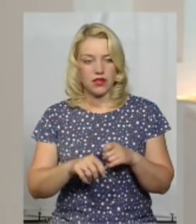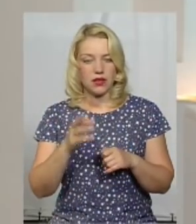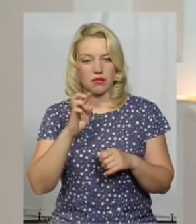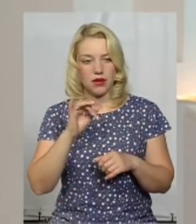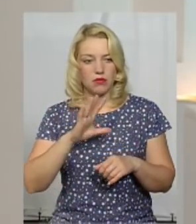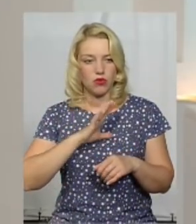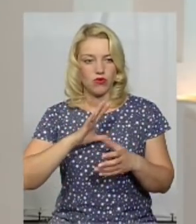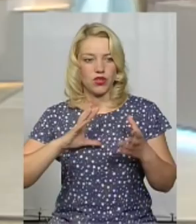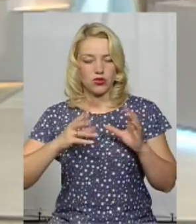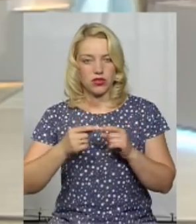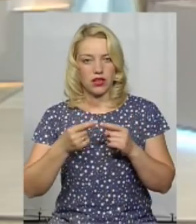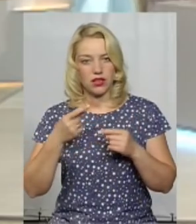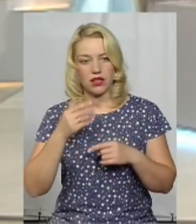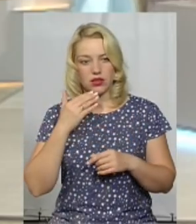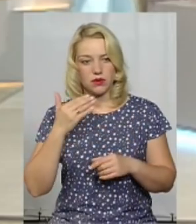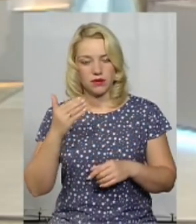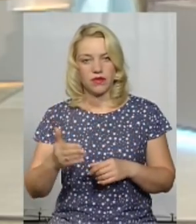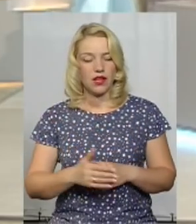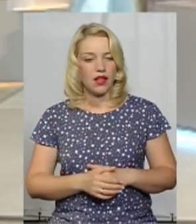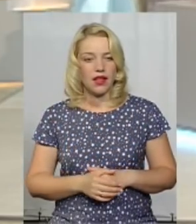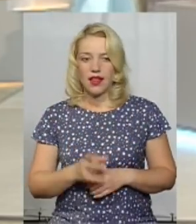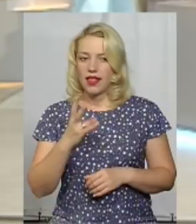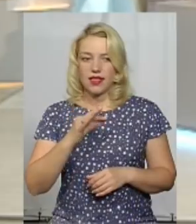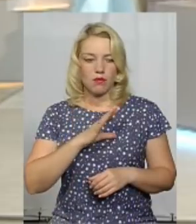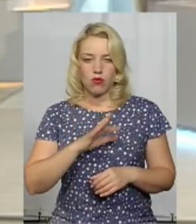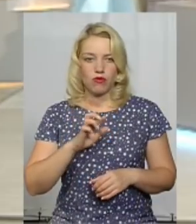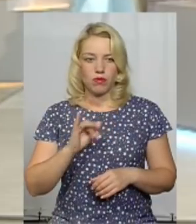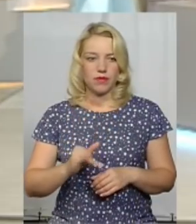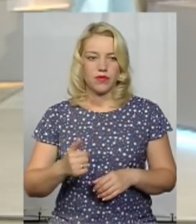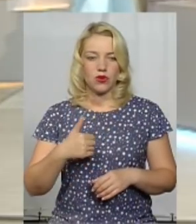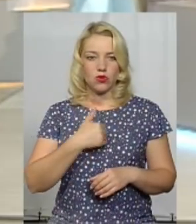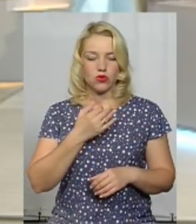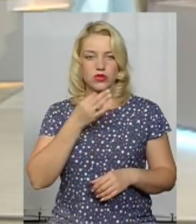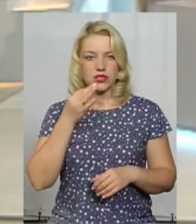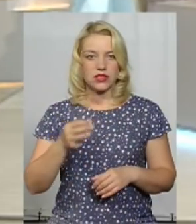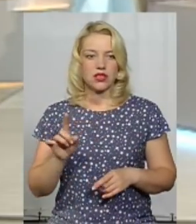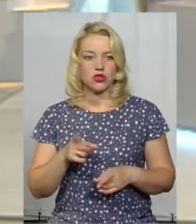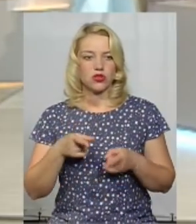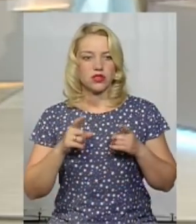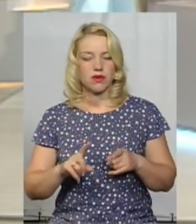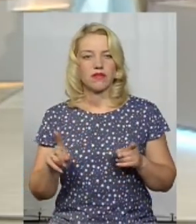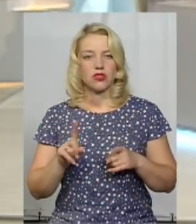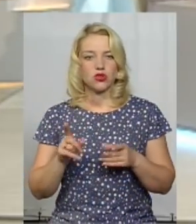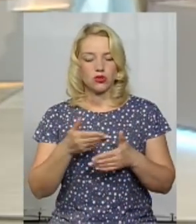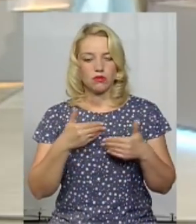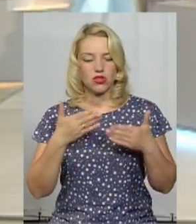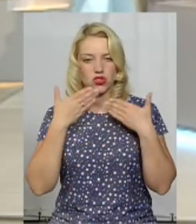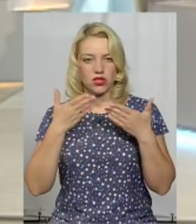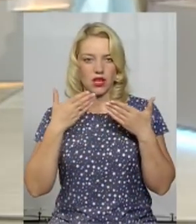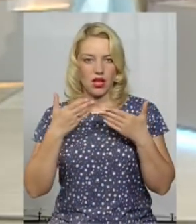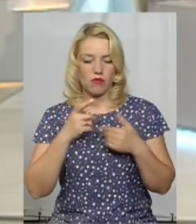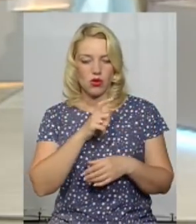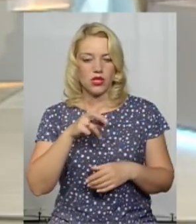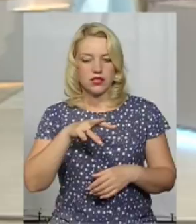був би результат інакше? А ви знаєте, я хочу сказати, що насправді те, що ми читаємо засоби